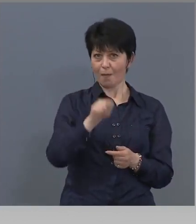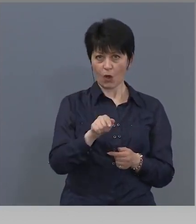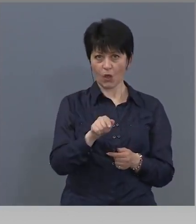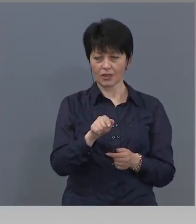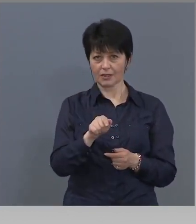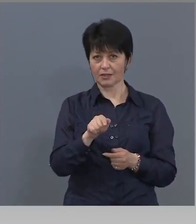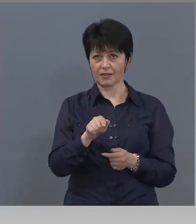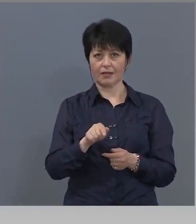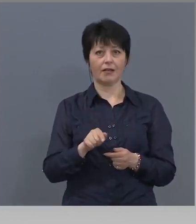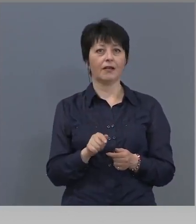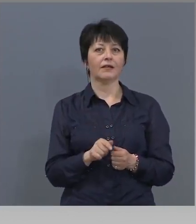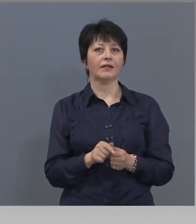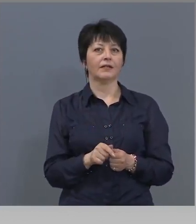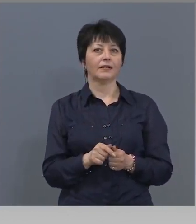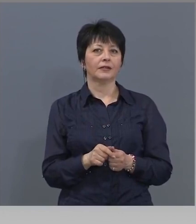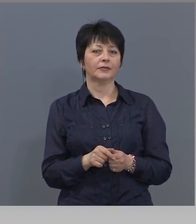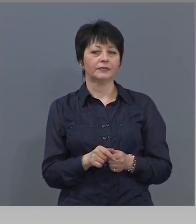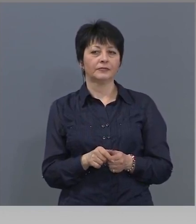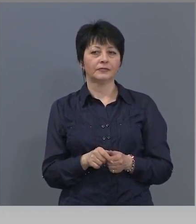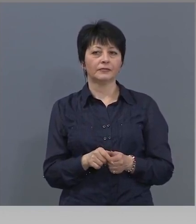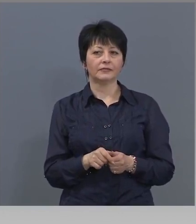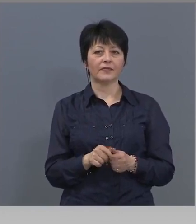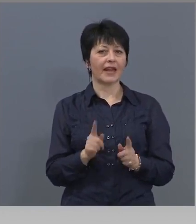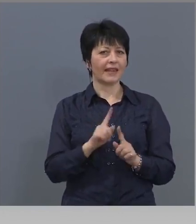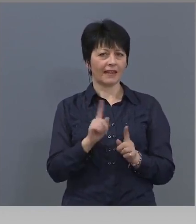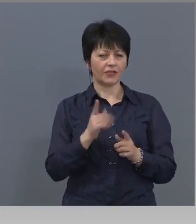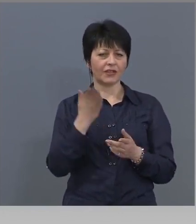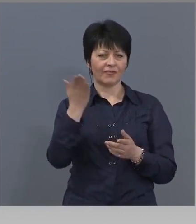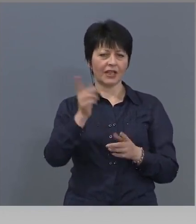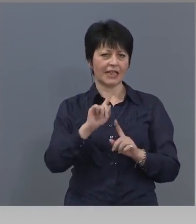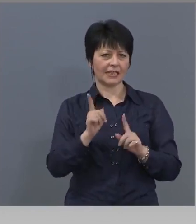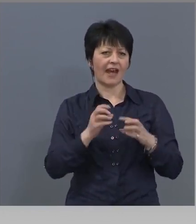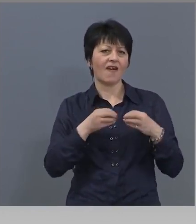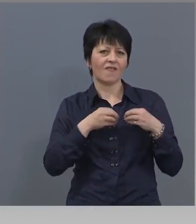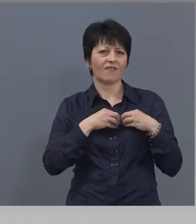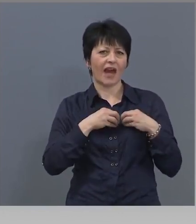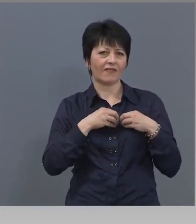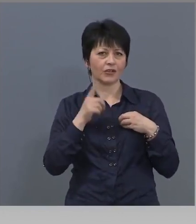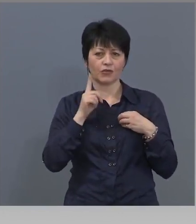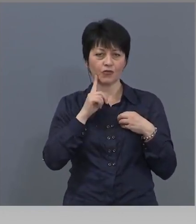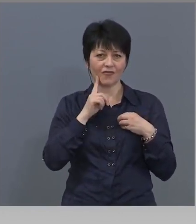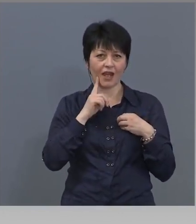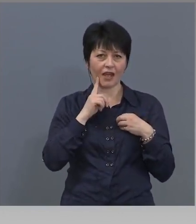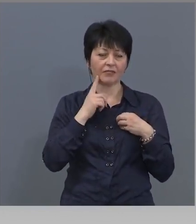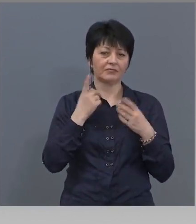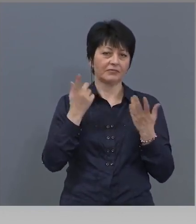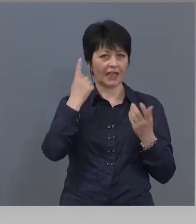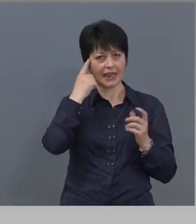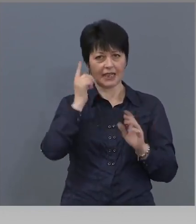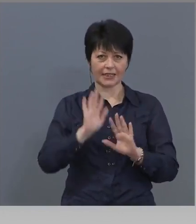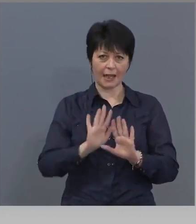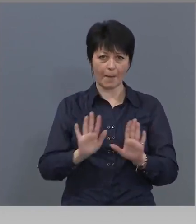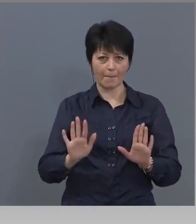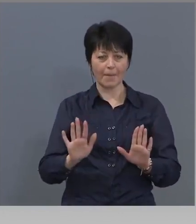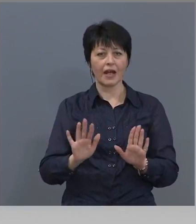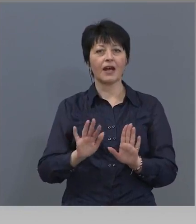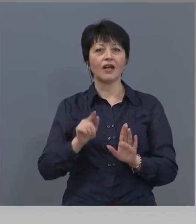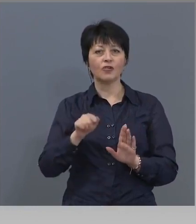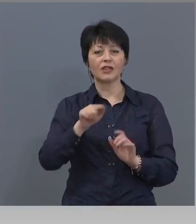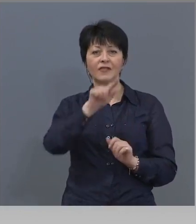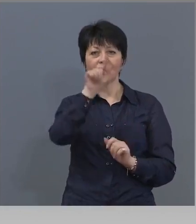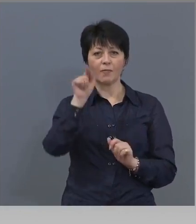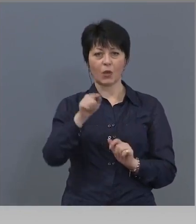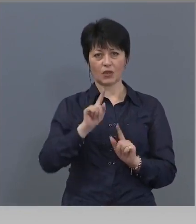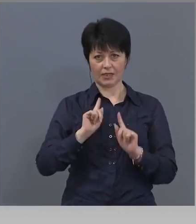че... не сте вярваш сигурно човек, или не знам, атеист ли сте, но... то е въпрос, който